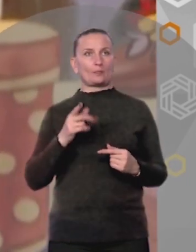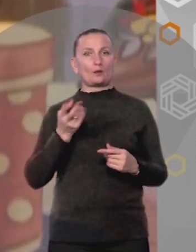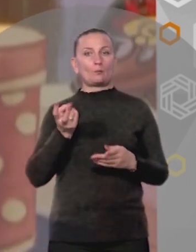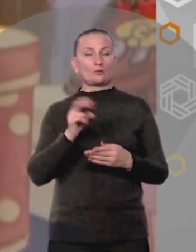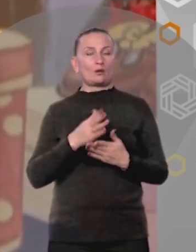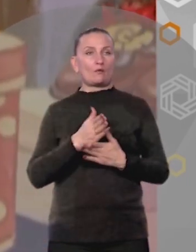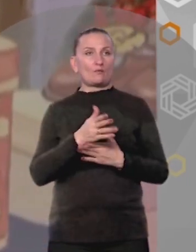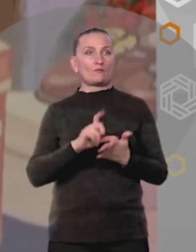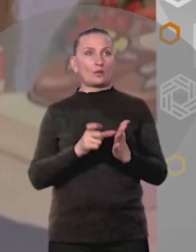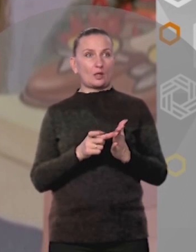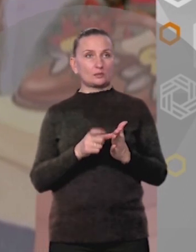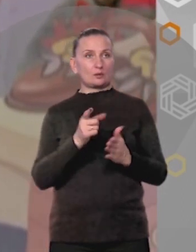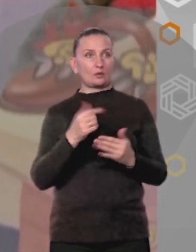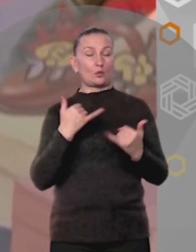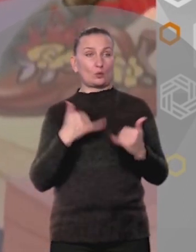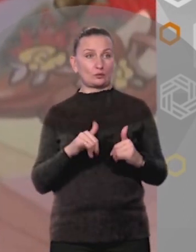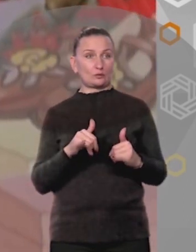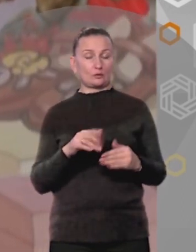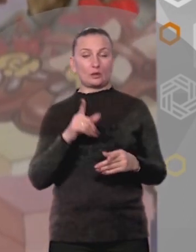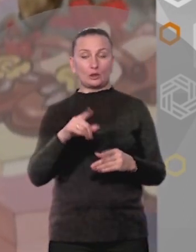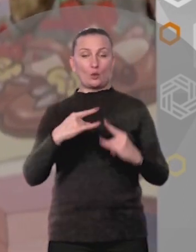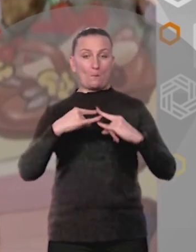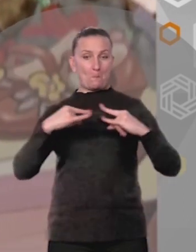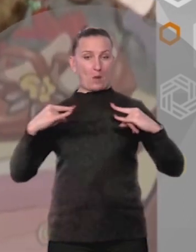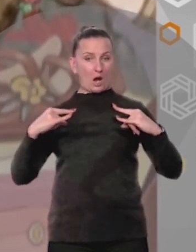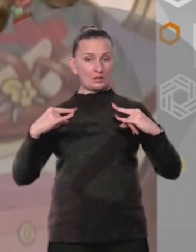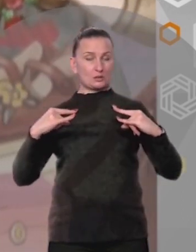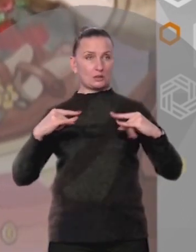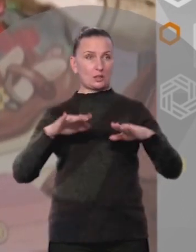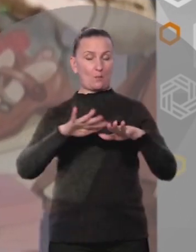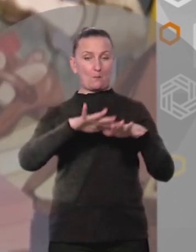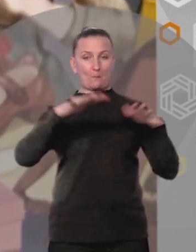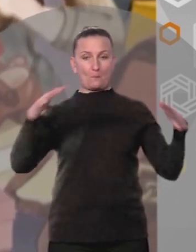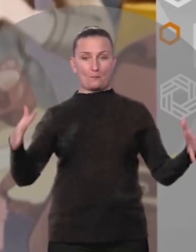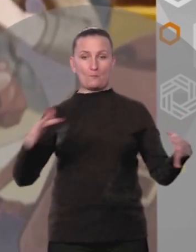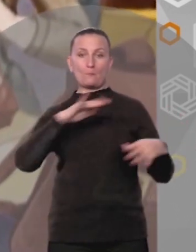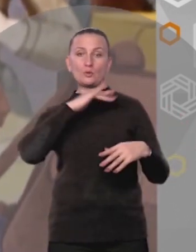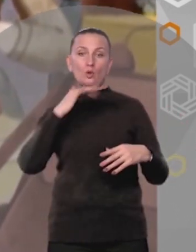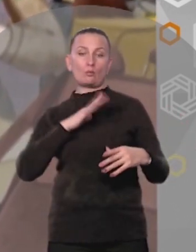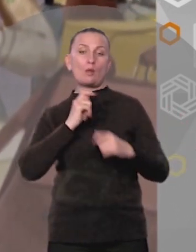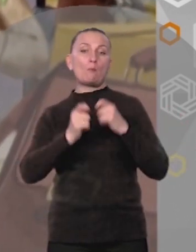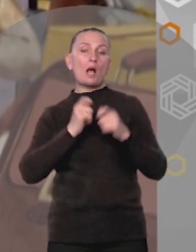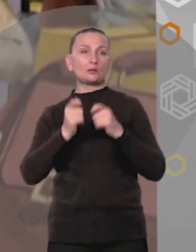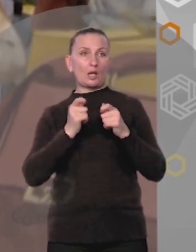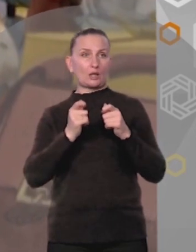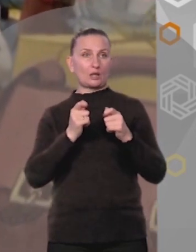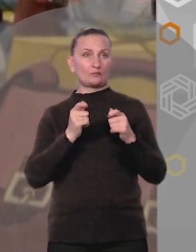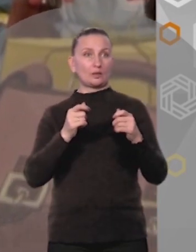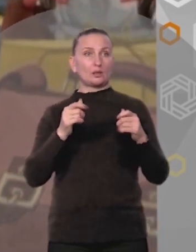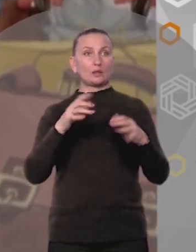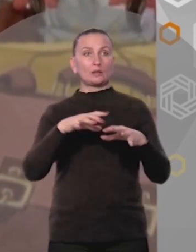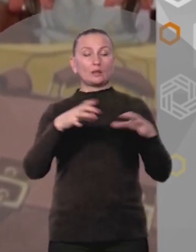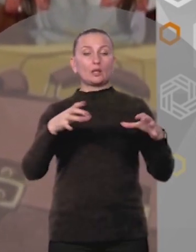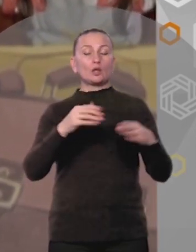позабыла Обо всех удивительных новостях На ее парте Лежала куча подарков А на самом видном месте